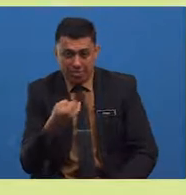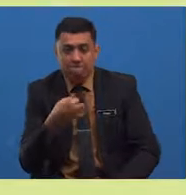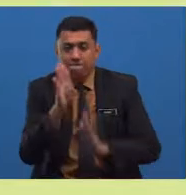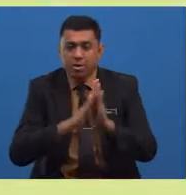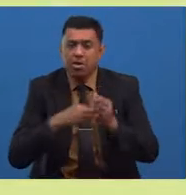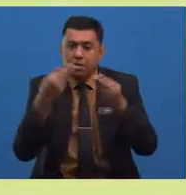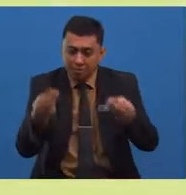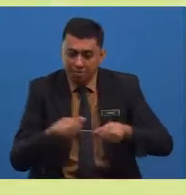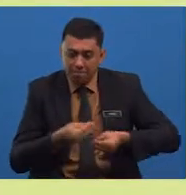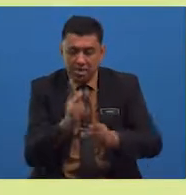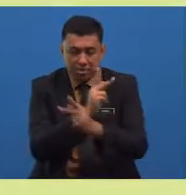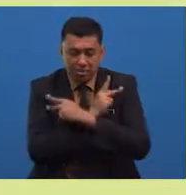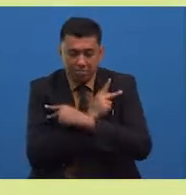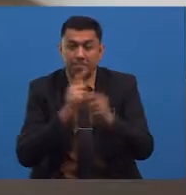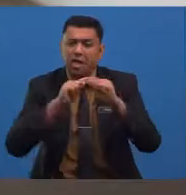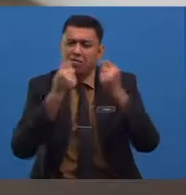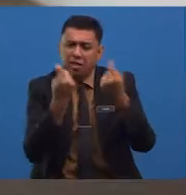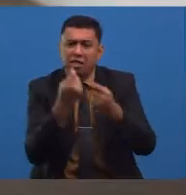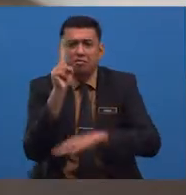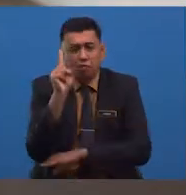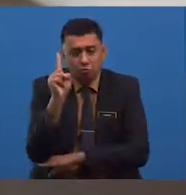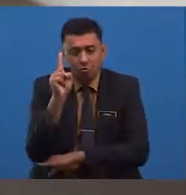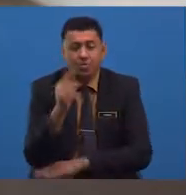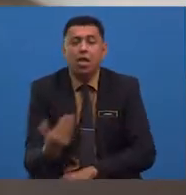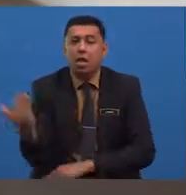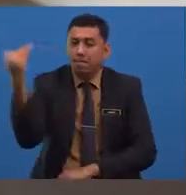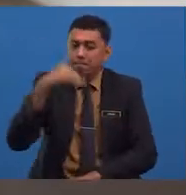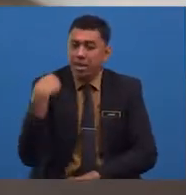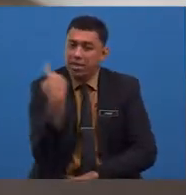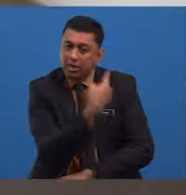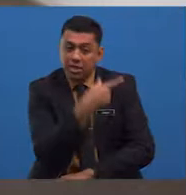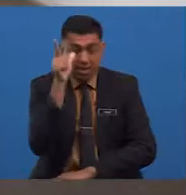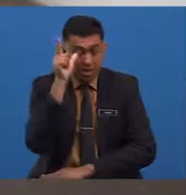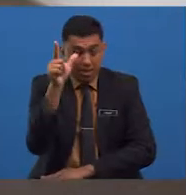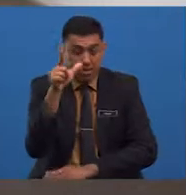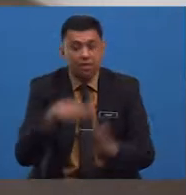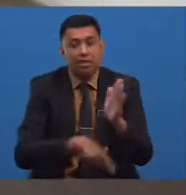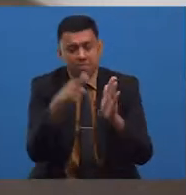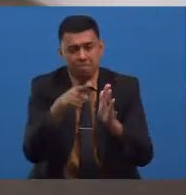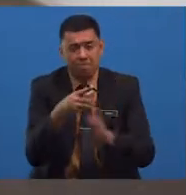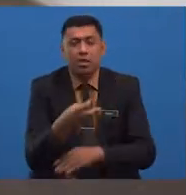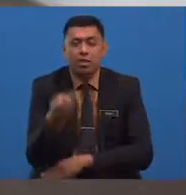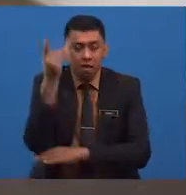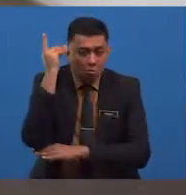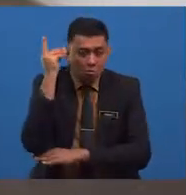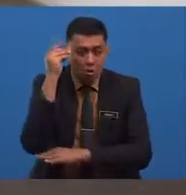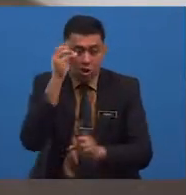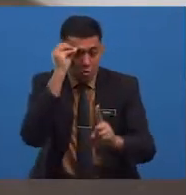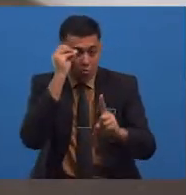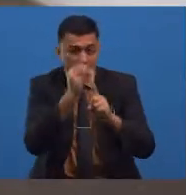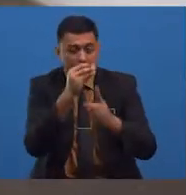kasih tingkatan 1. Mari kita lihat terlebih dahulu objektif